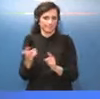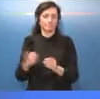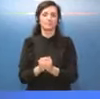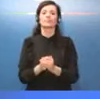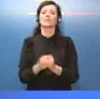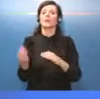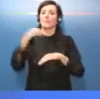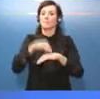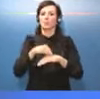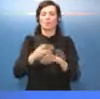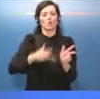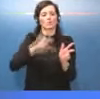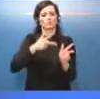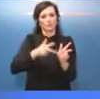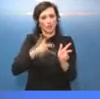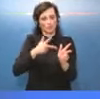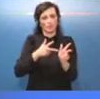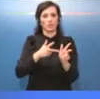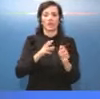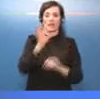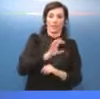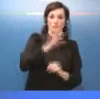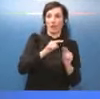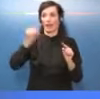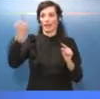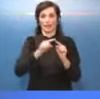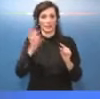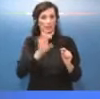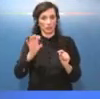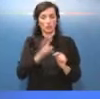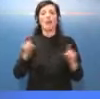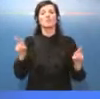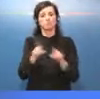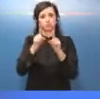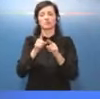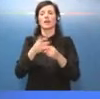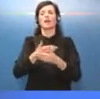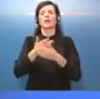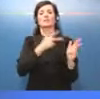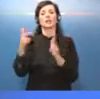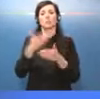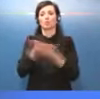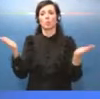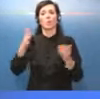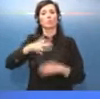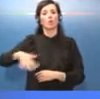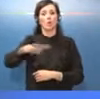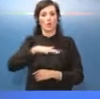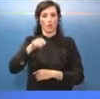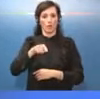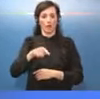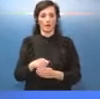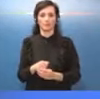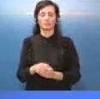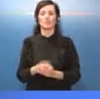ferroviario regionale e interregionale e anche al trasporto pubblico locale. Inoltre stendiamo